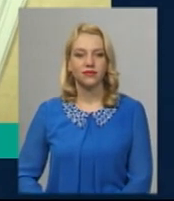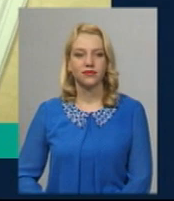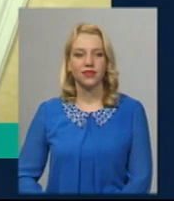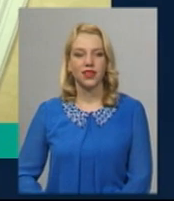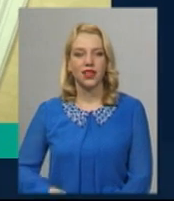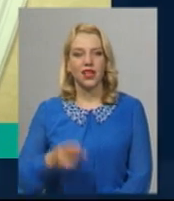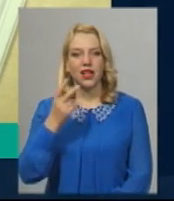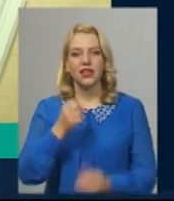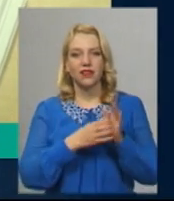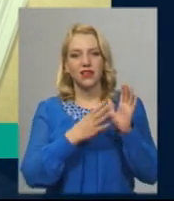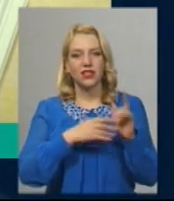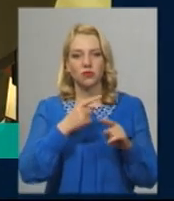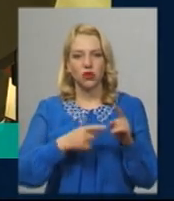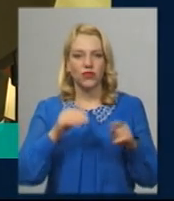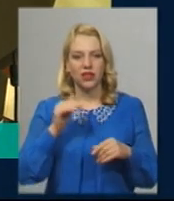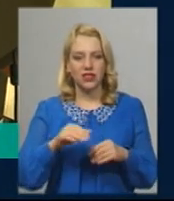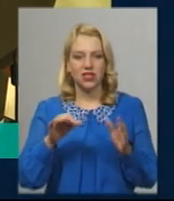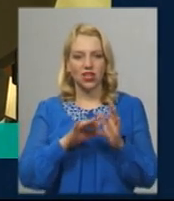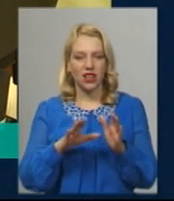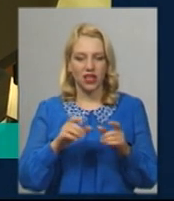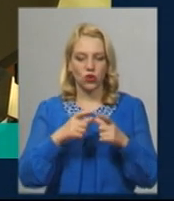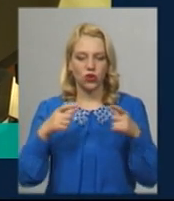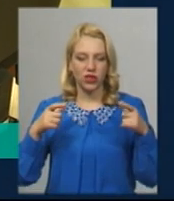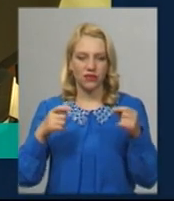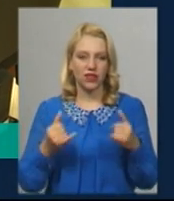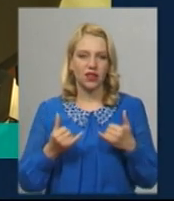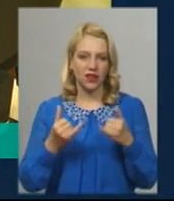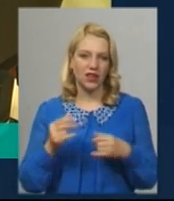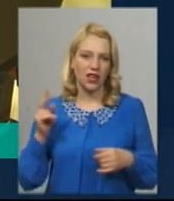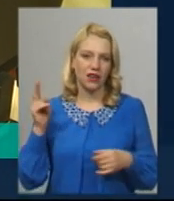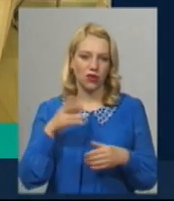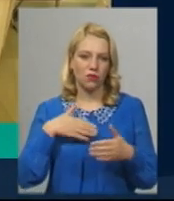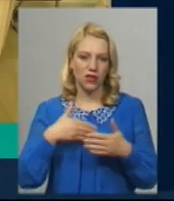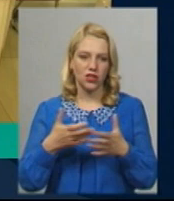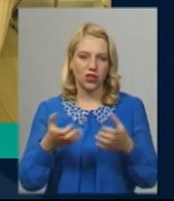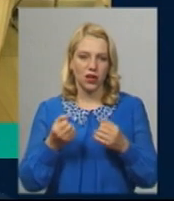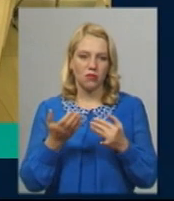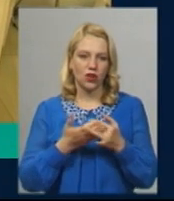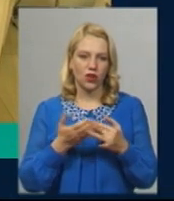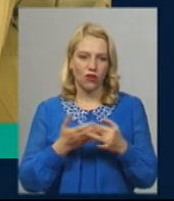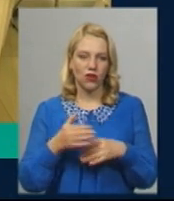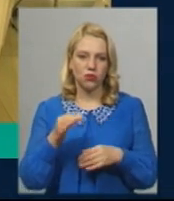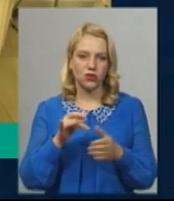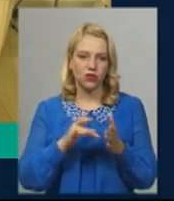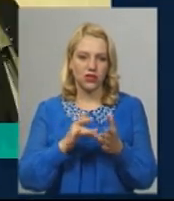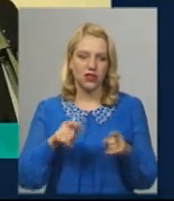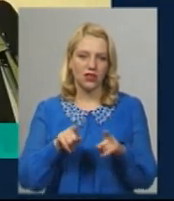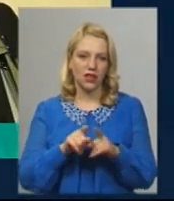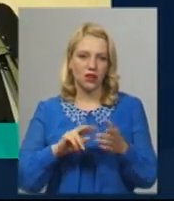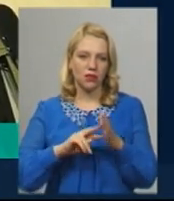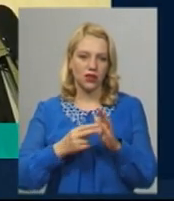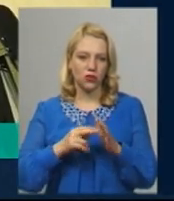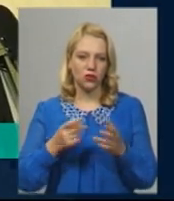19,5 тисяч електронних квитків для проїзду у громадському транспорті отримали пільговики обласного центру Таким чином планують